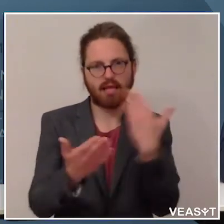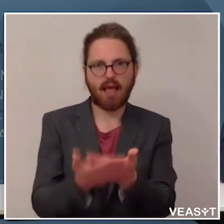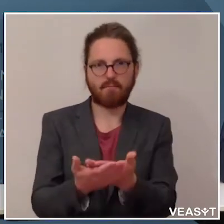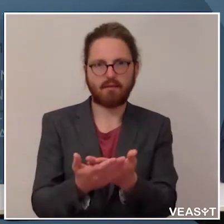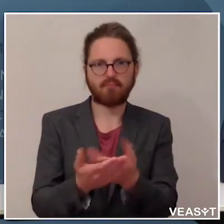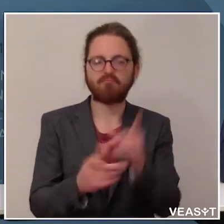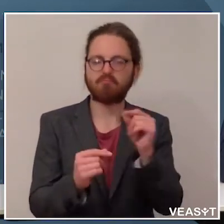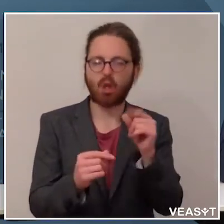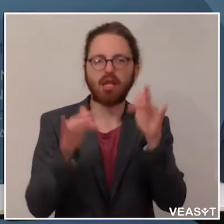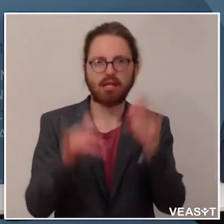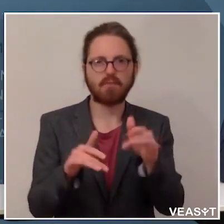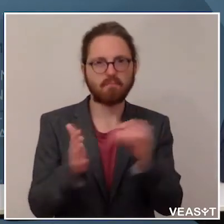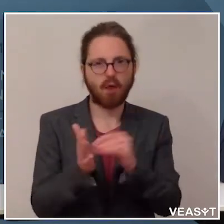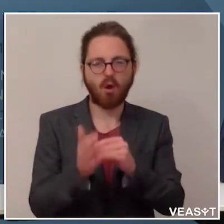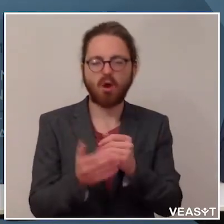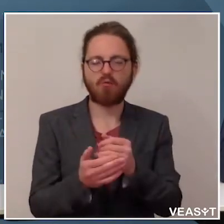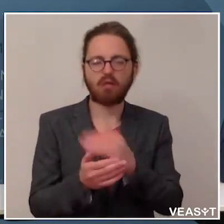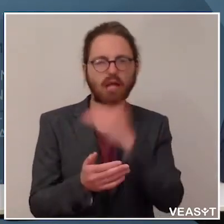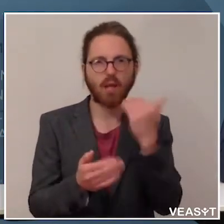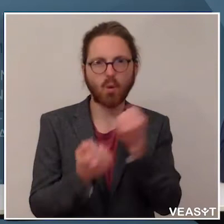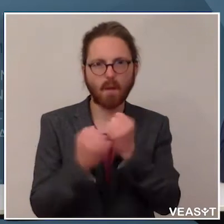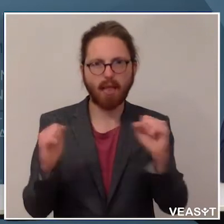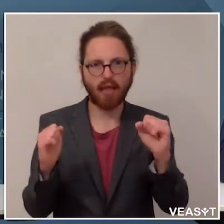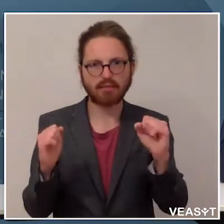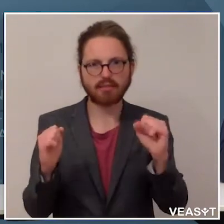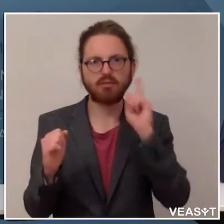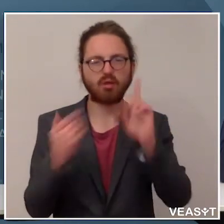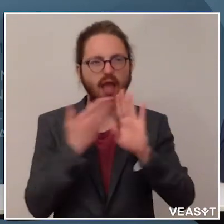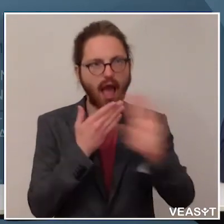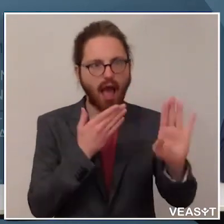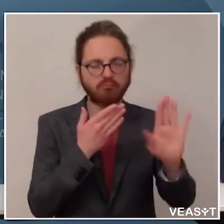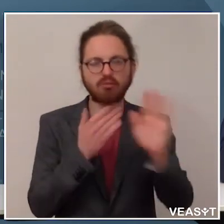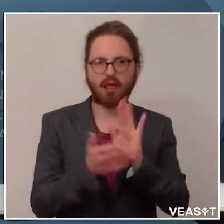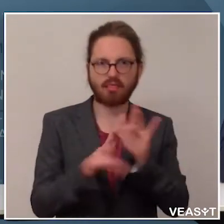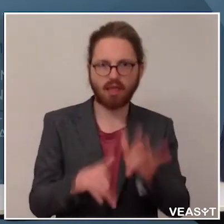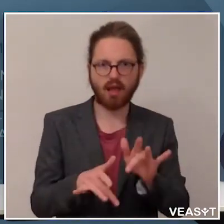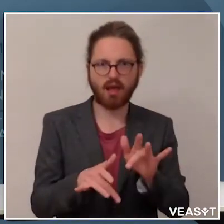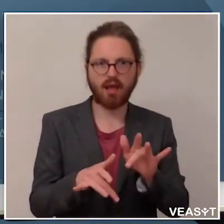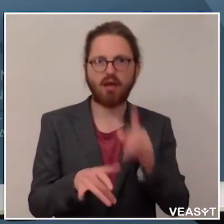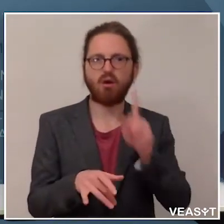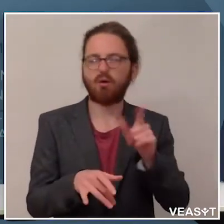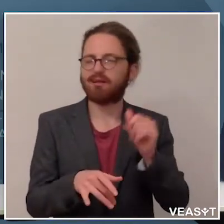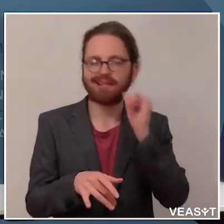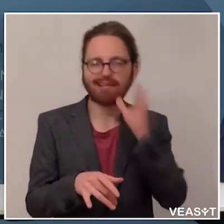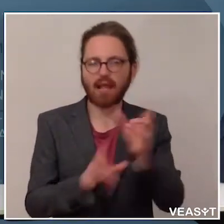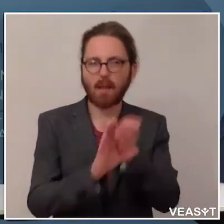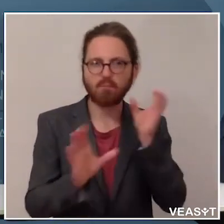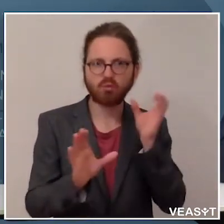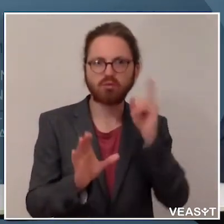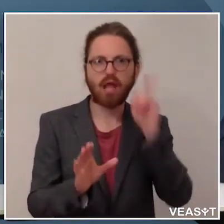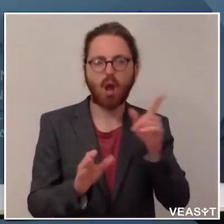genügend Platz vorhanden ist, dass die Abstände vorhanden sind. Es werden in jedem Bus die Plätze auch